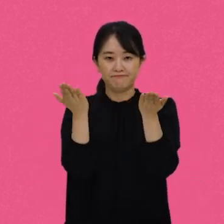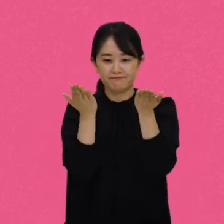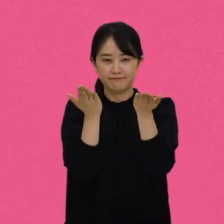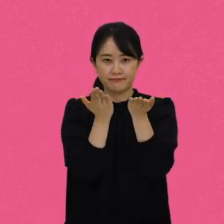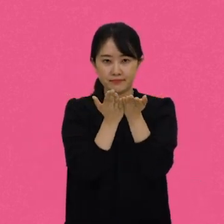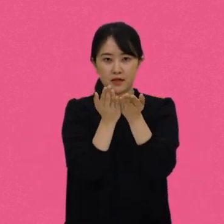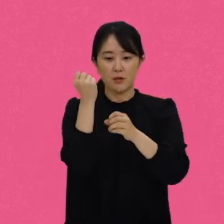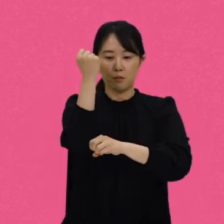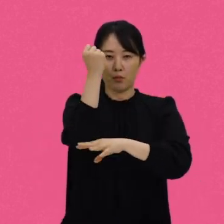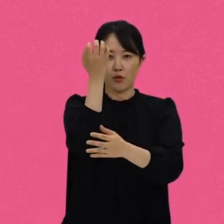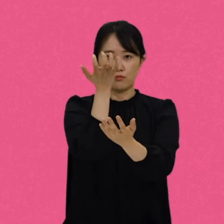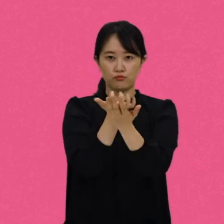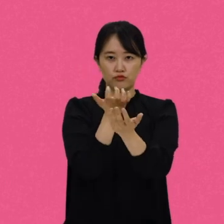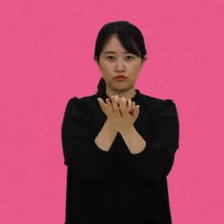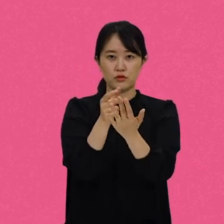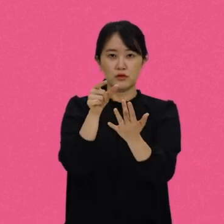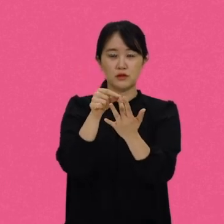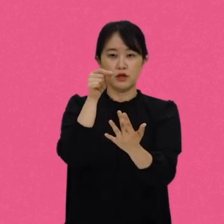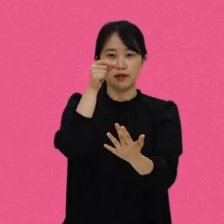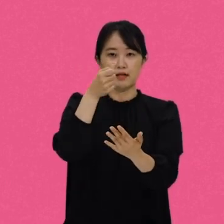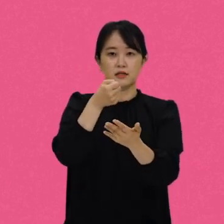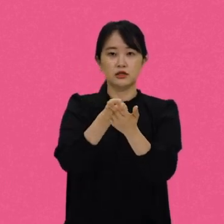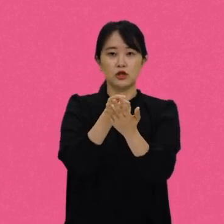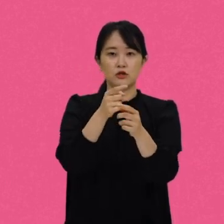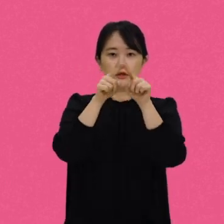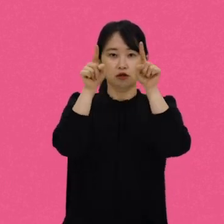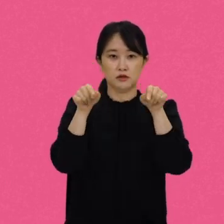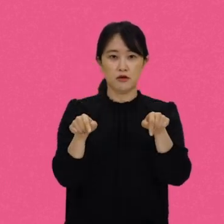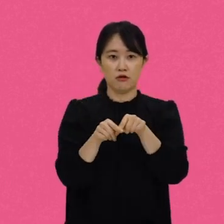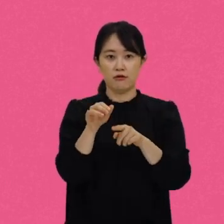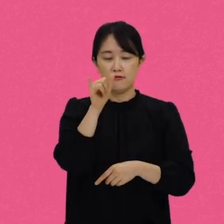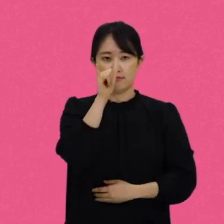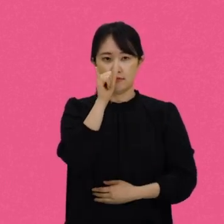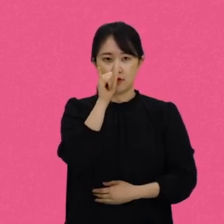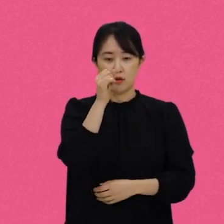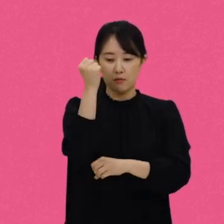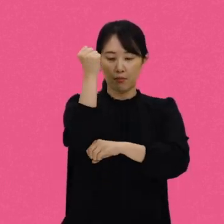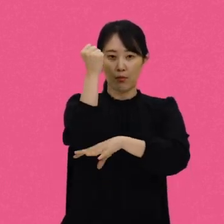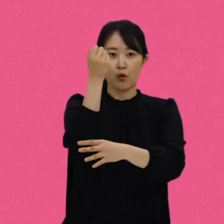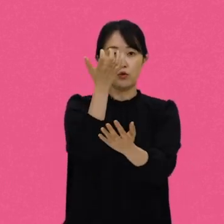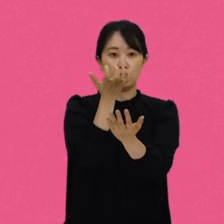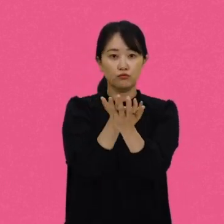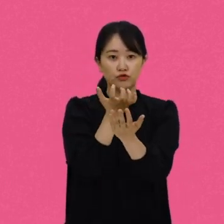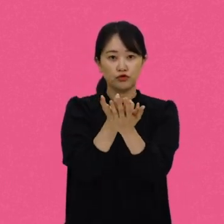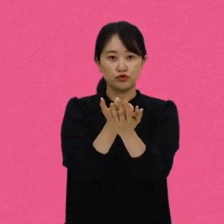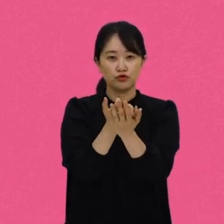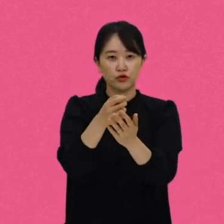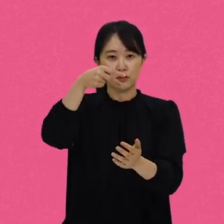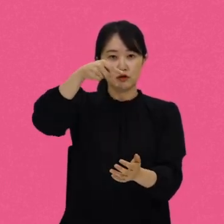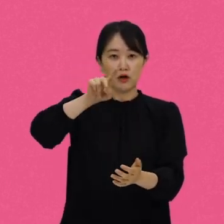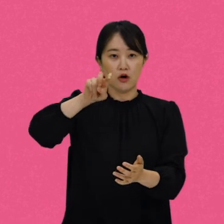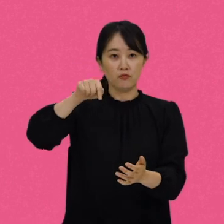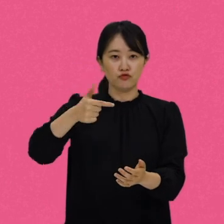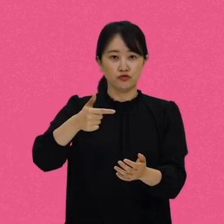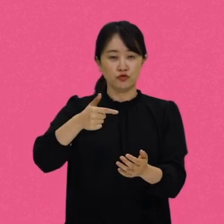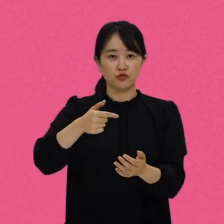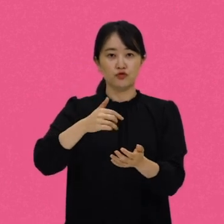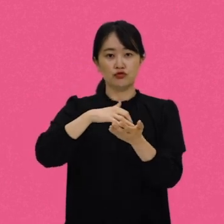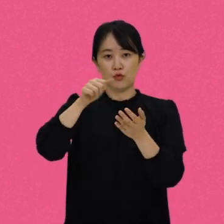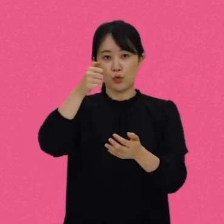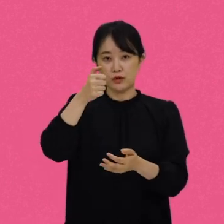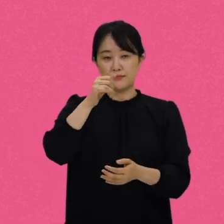본문과 선택의정서로 구성되어 있어요. 협약 본문은 서문과 50개의 조항이 있고요.